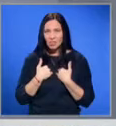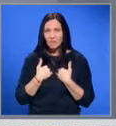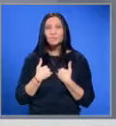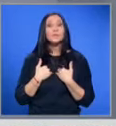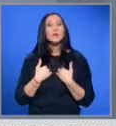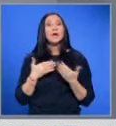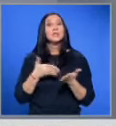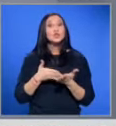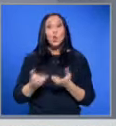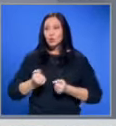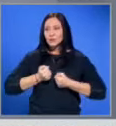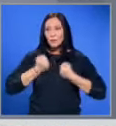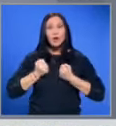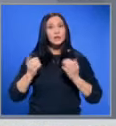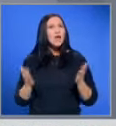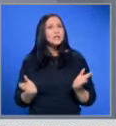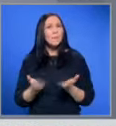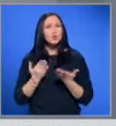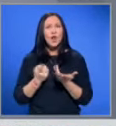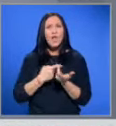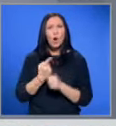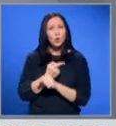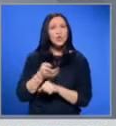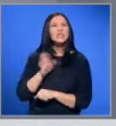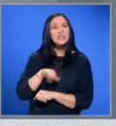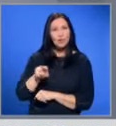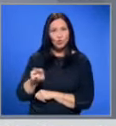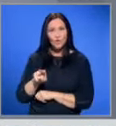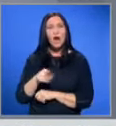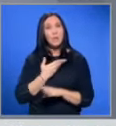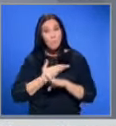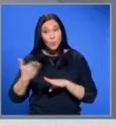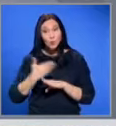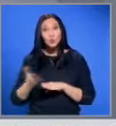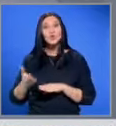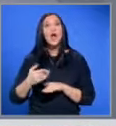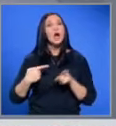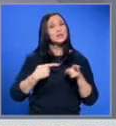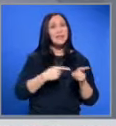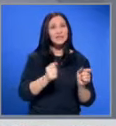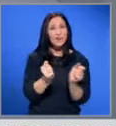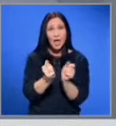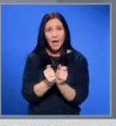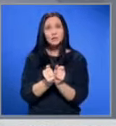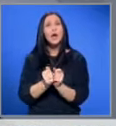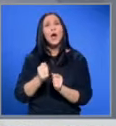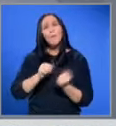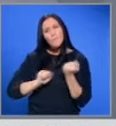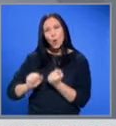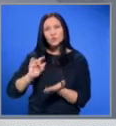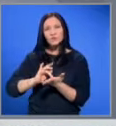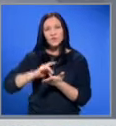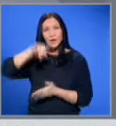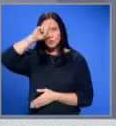Защото заплахите започнаха едва няколко часа след това. Те продължиха и в следствения арест, в последствие и в Централния